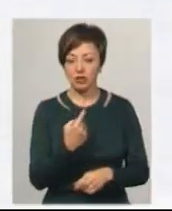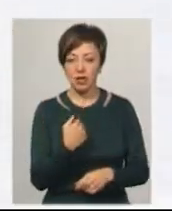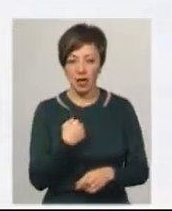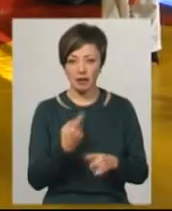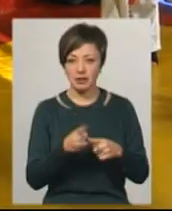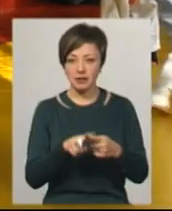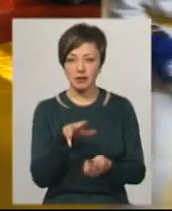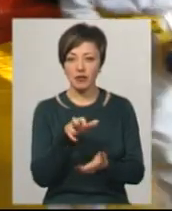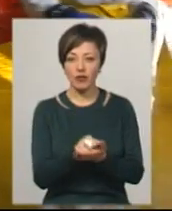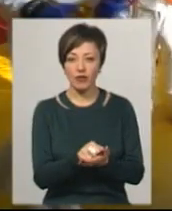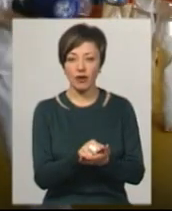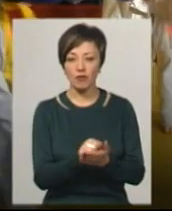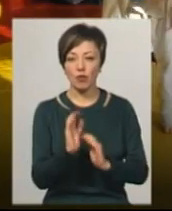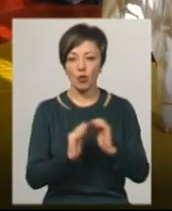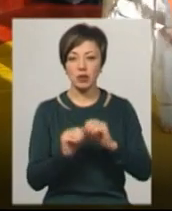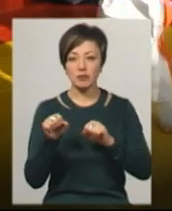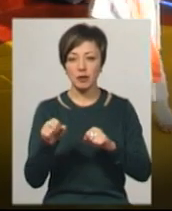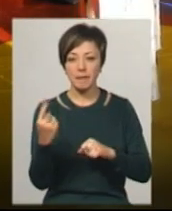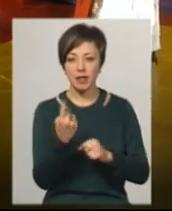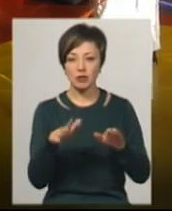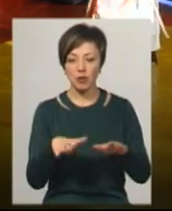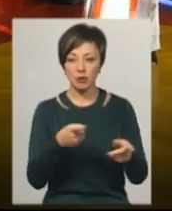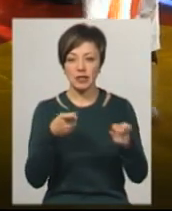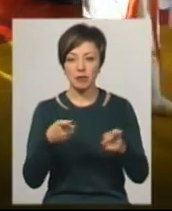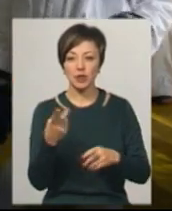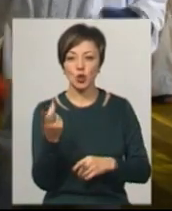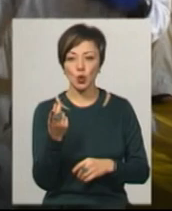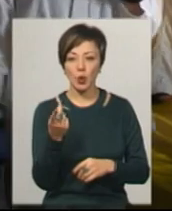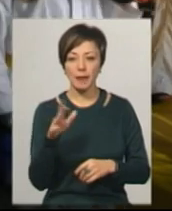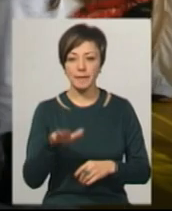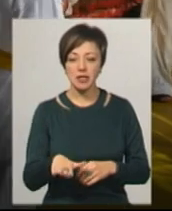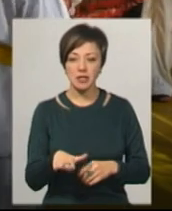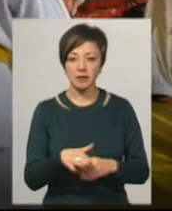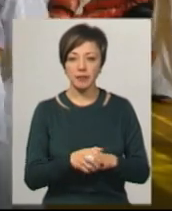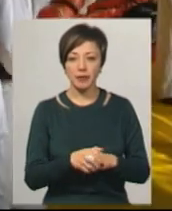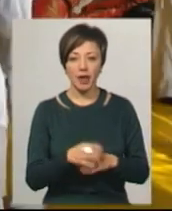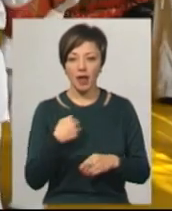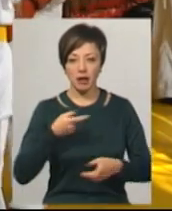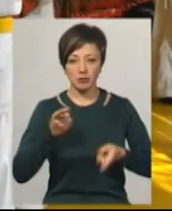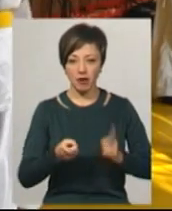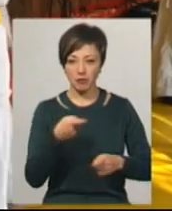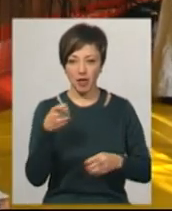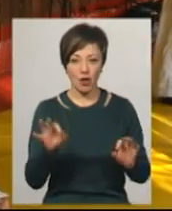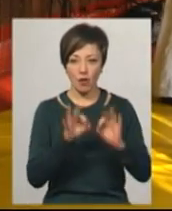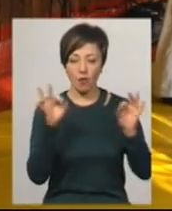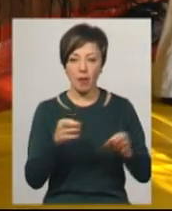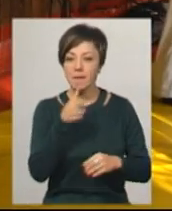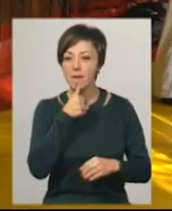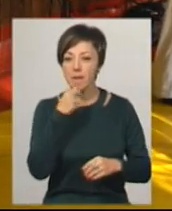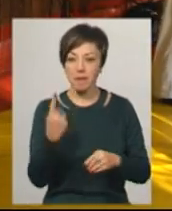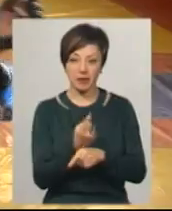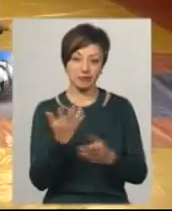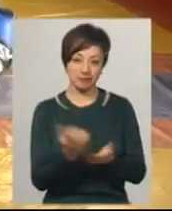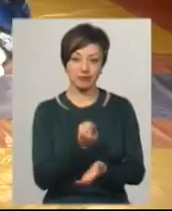цей змагання, зайвав по рукопашному бою перше місце, а по стрільбі – друге місце. З такого пістолера ніколи не стріляв, але перший раз спробував і